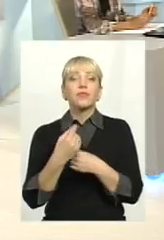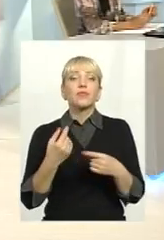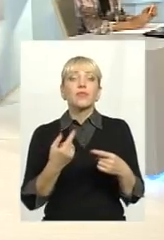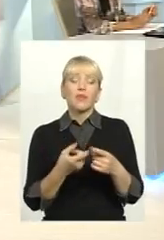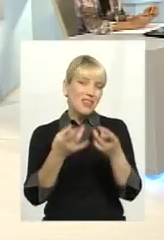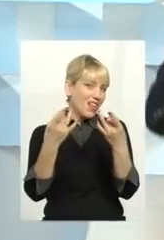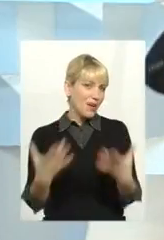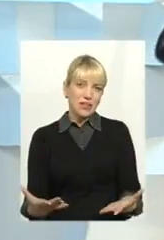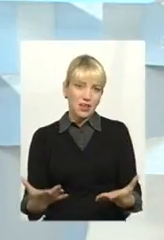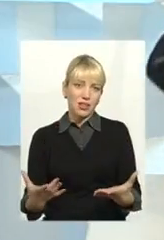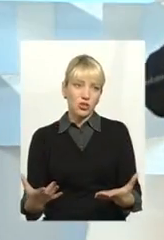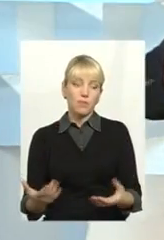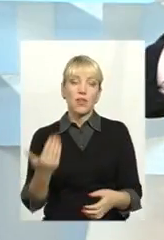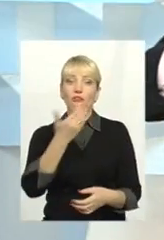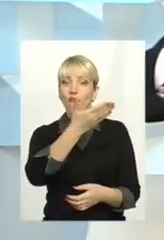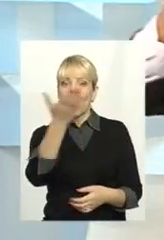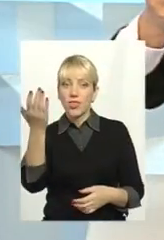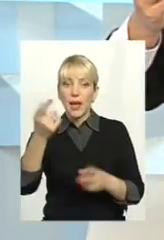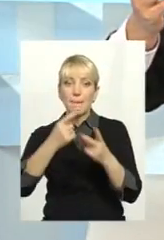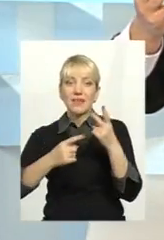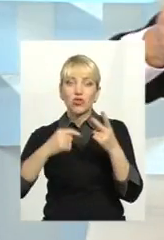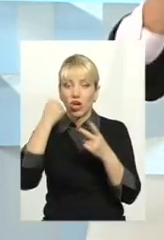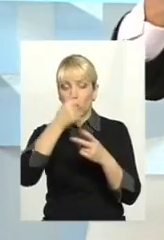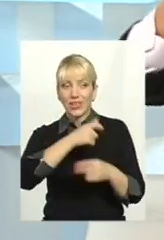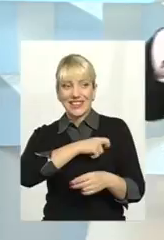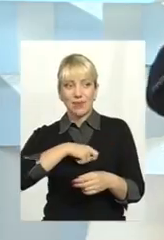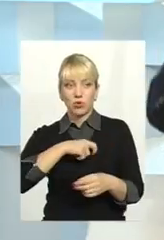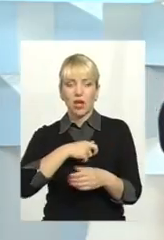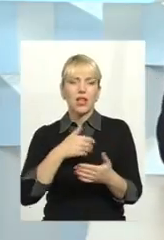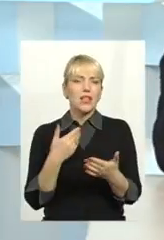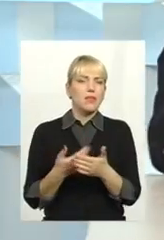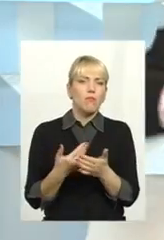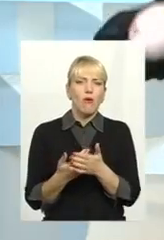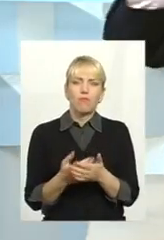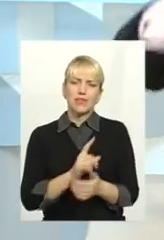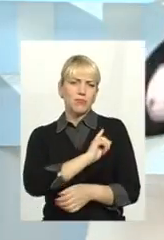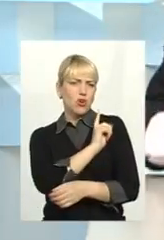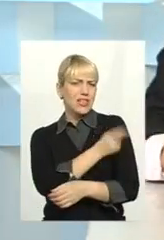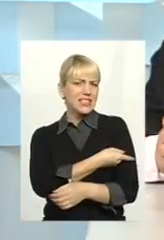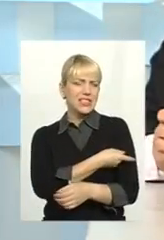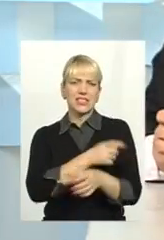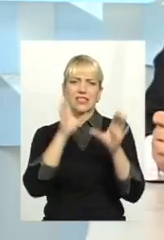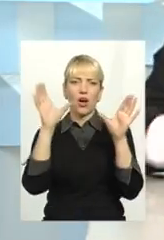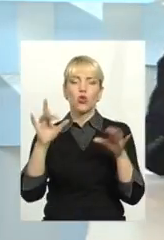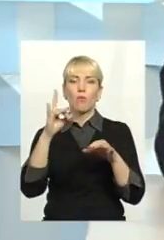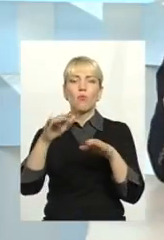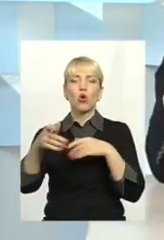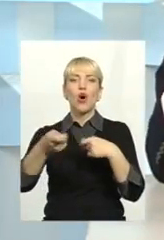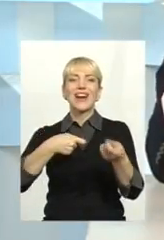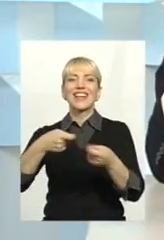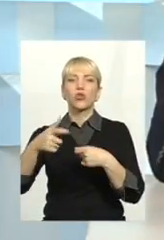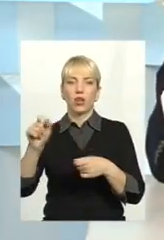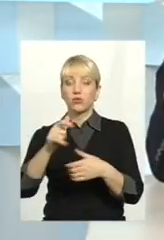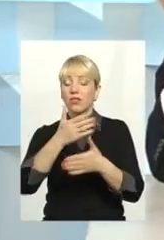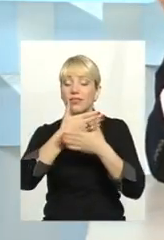по-елементарному, вони, півтора року тому, депутати, не мов би прогресивний закон про ринок газу, вони прийняли. Немає